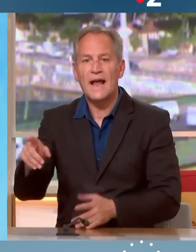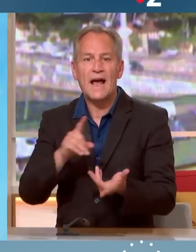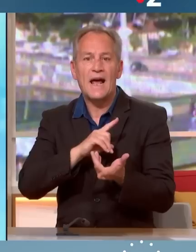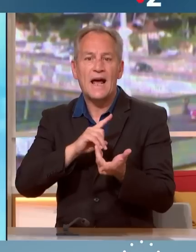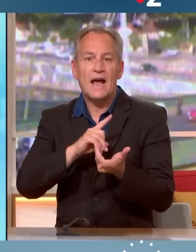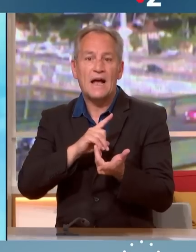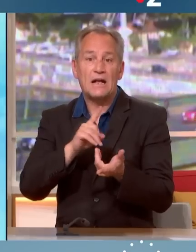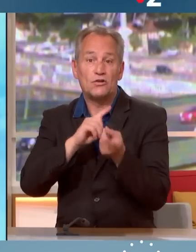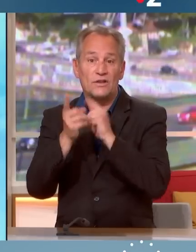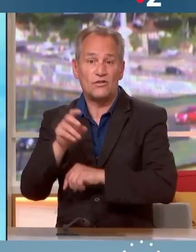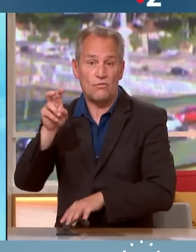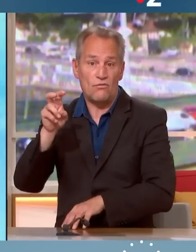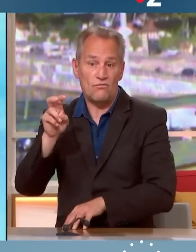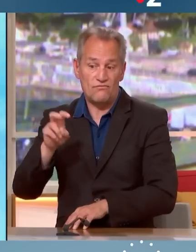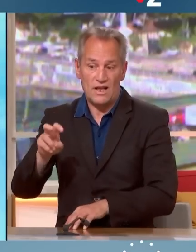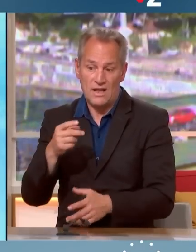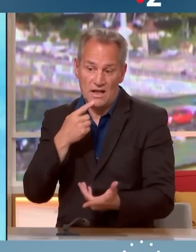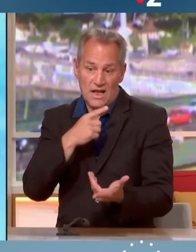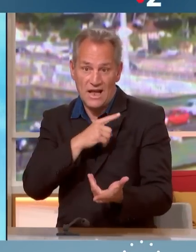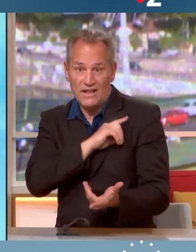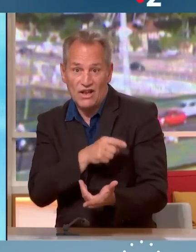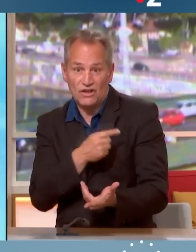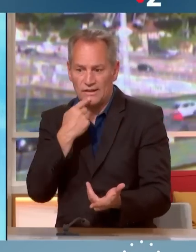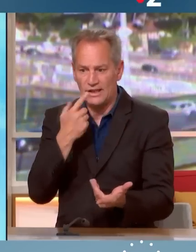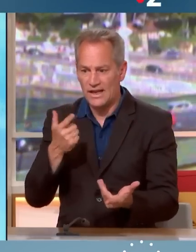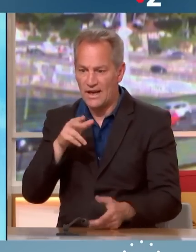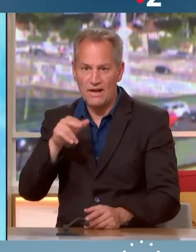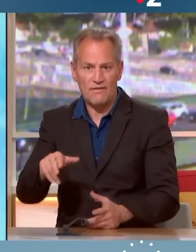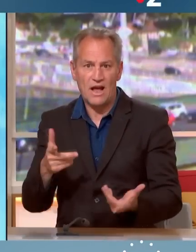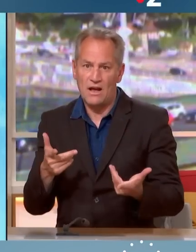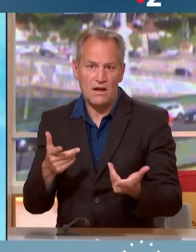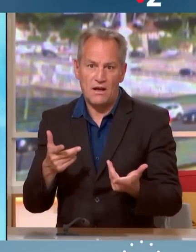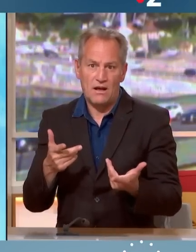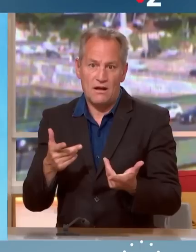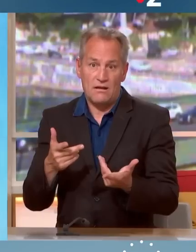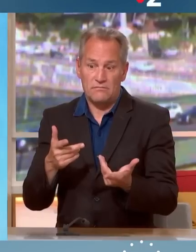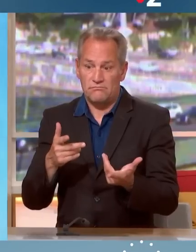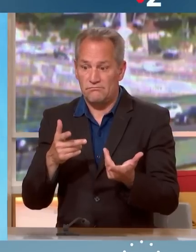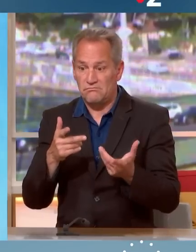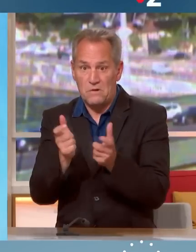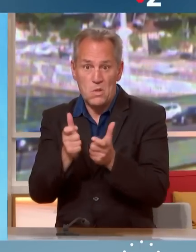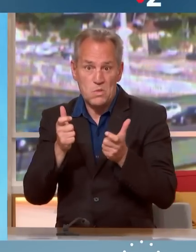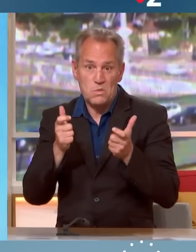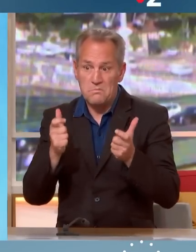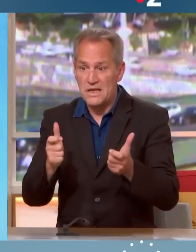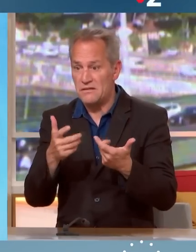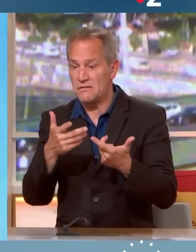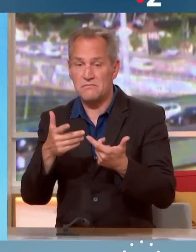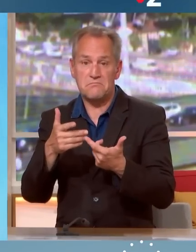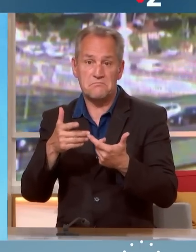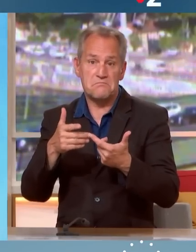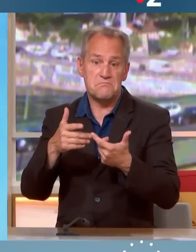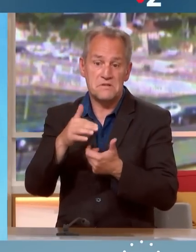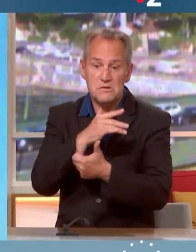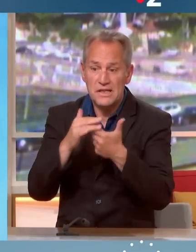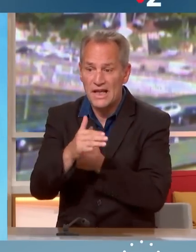majeur. Ça aussi, il faut l'assumer. Ça va être compliqué pour les entreprises de faire cette mutation et ça va coûter. Alors, moi, je